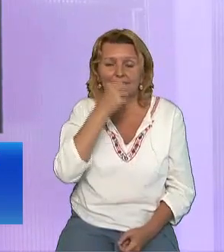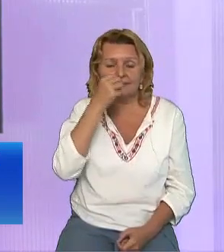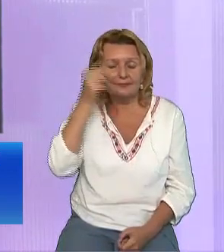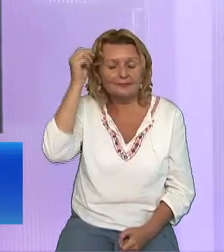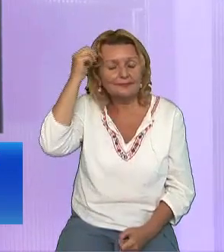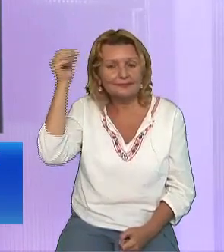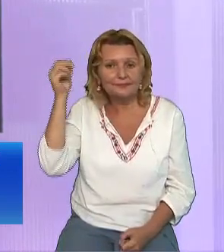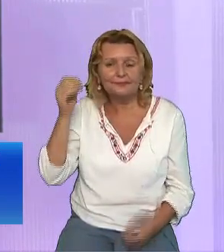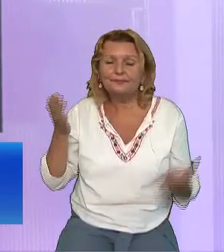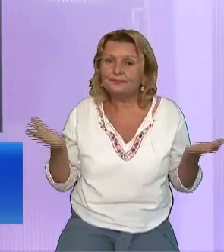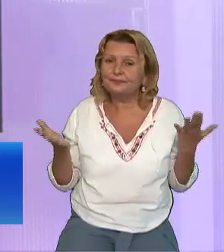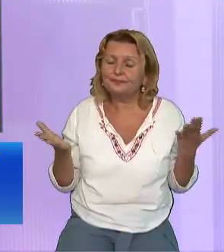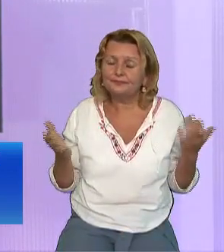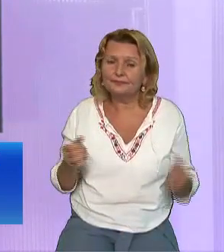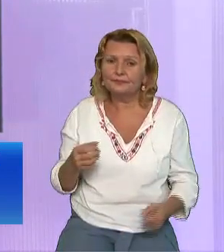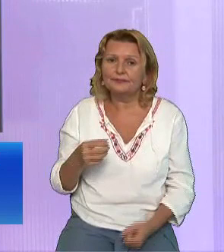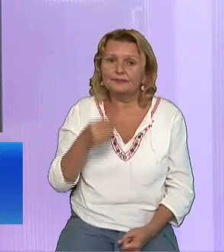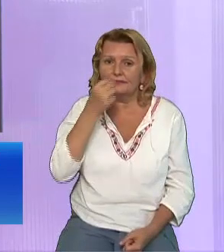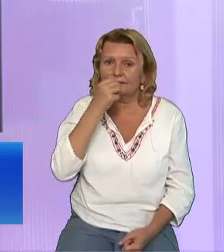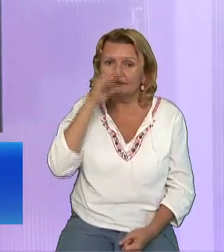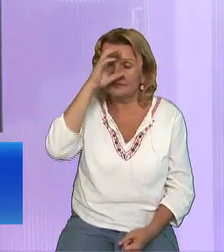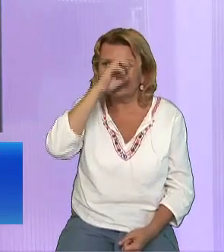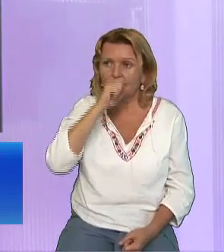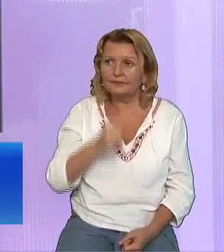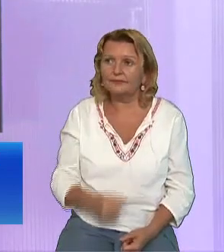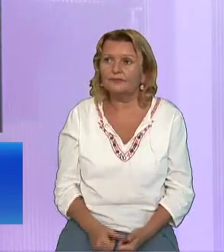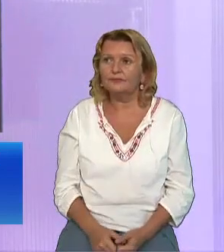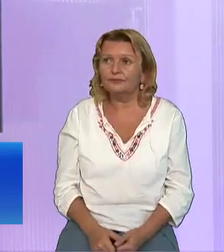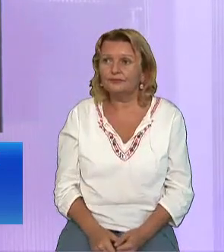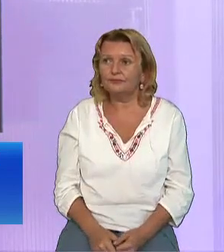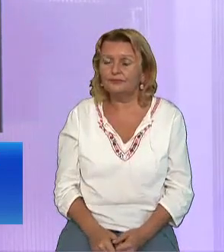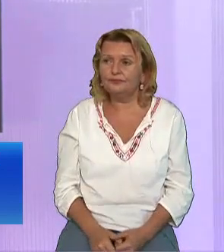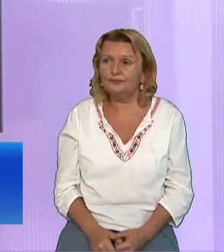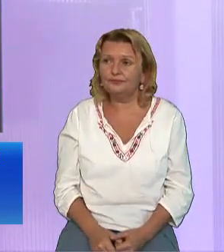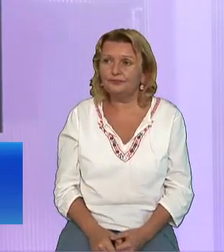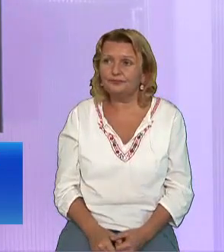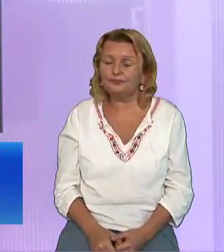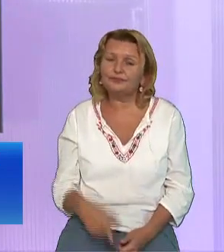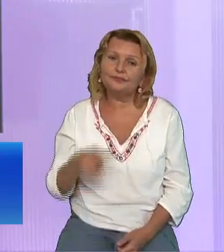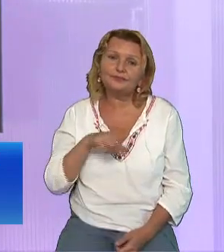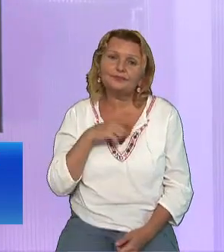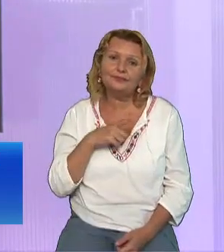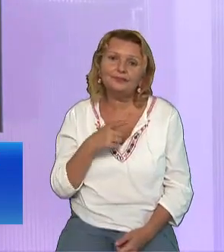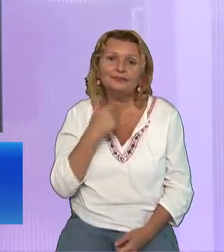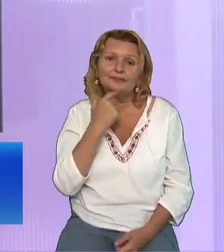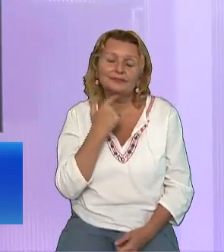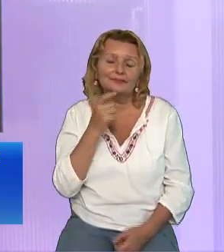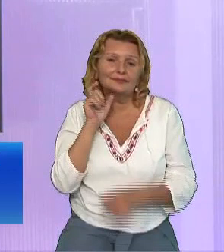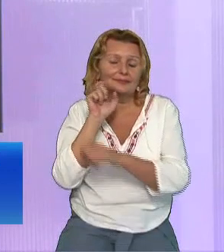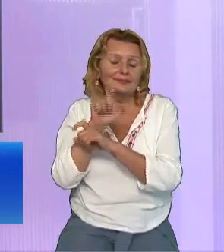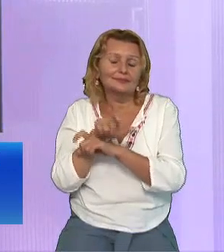Ci cuvântul cină, în această ocazie, este un termen generic Pentru seara lumii. Poetul Benune